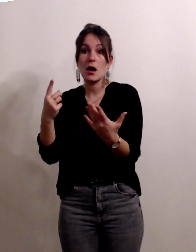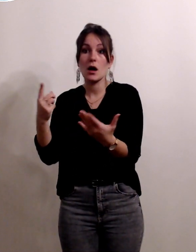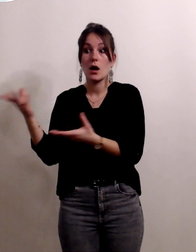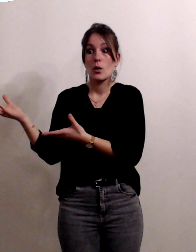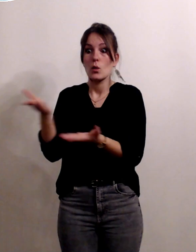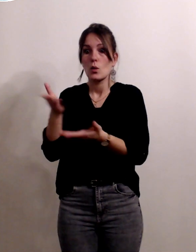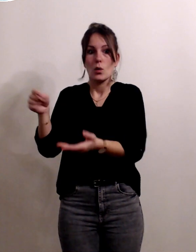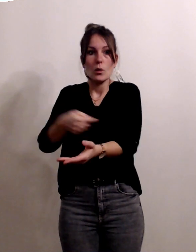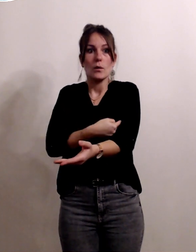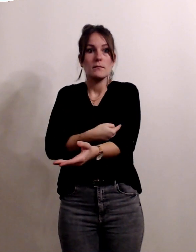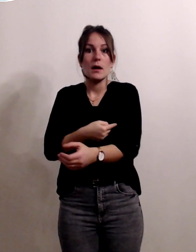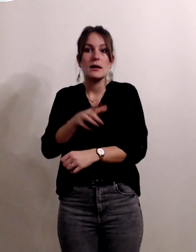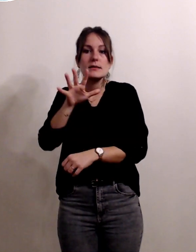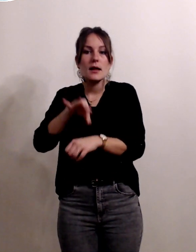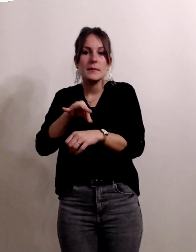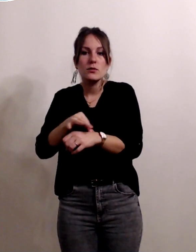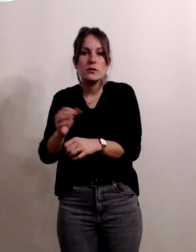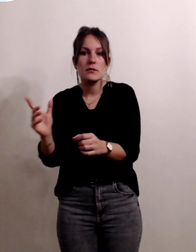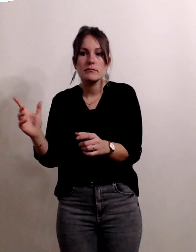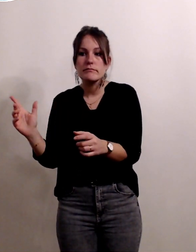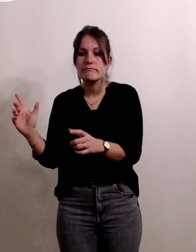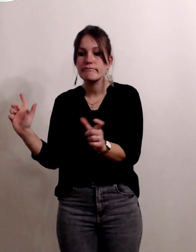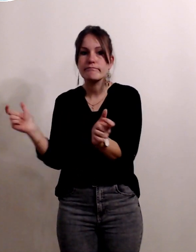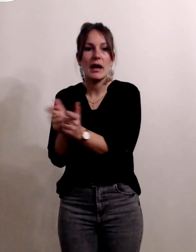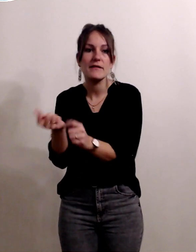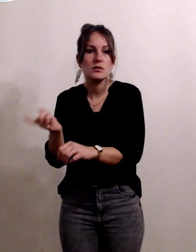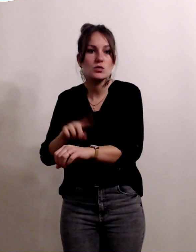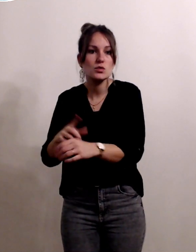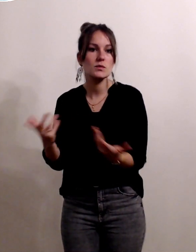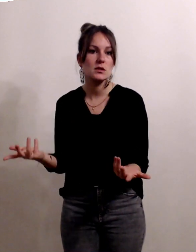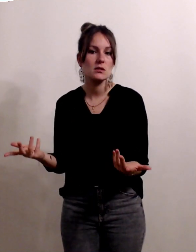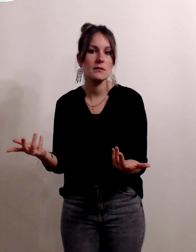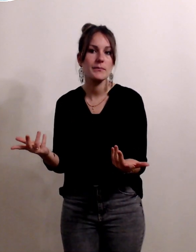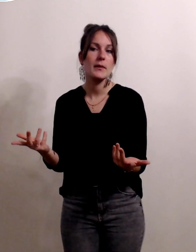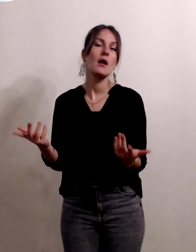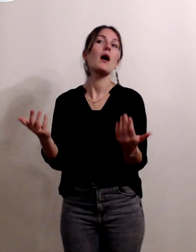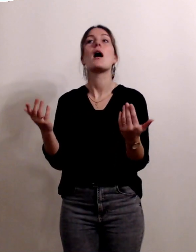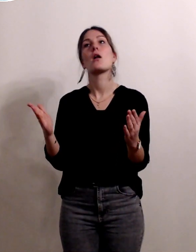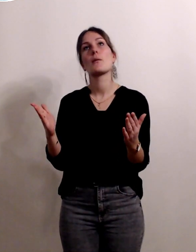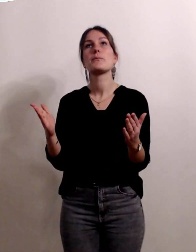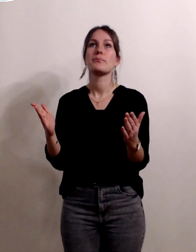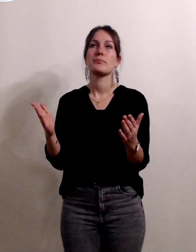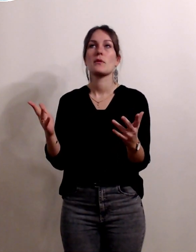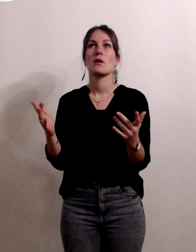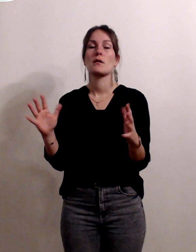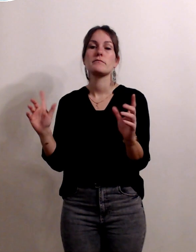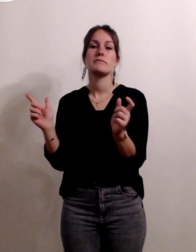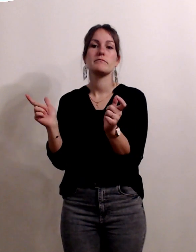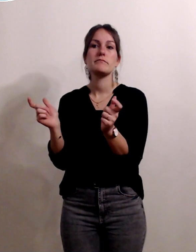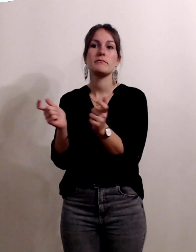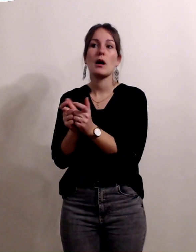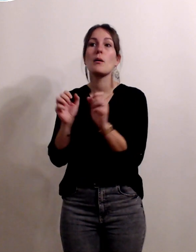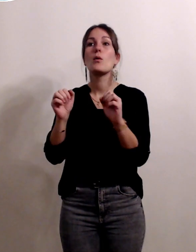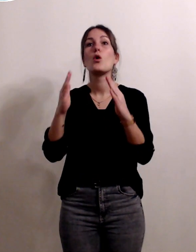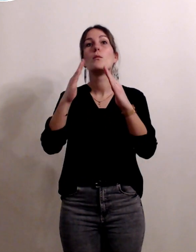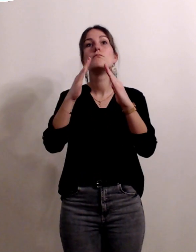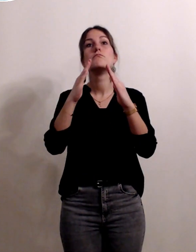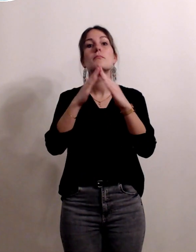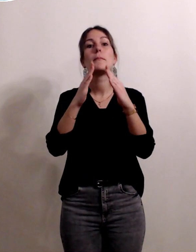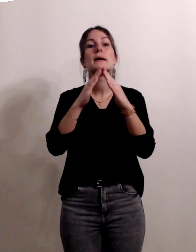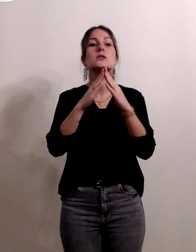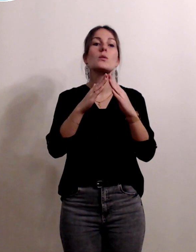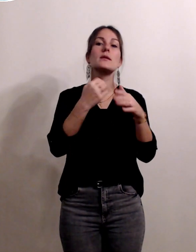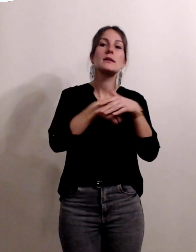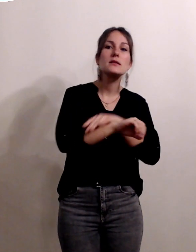intervention rapide alors cette intervention elle peut être démarrée éventuellement dans une maison de naissance